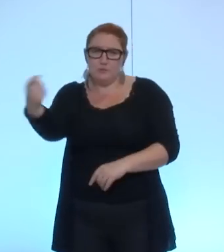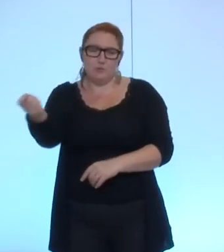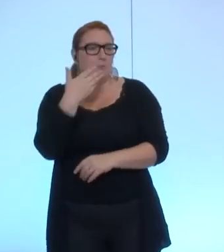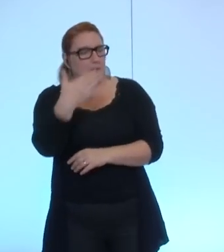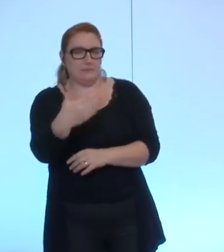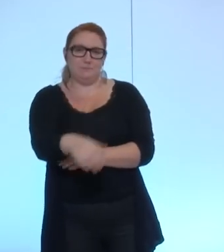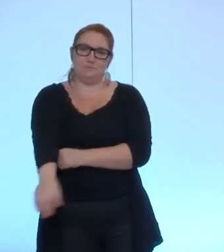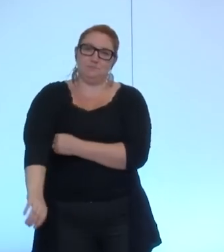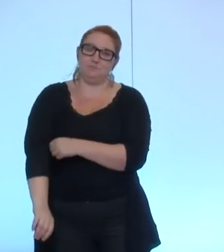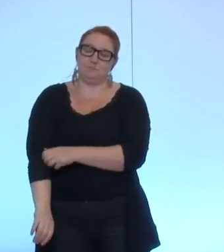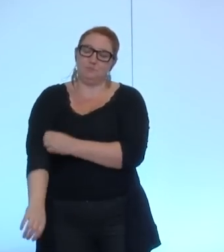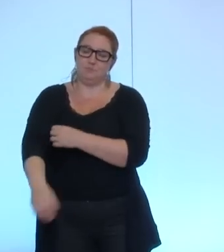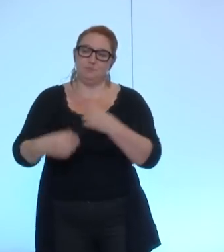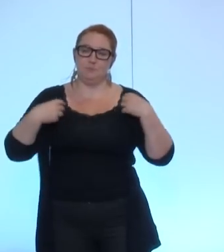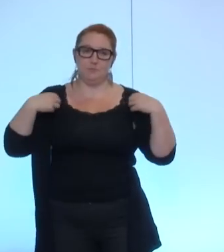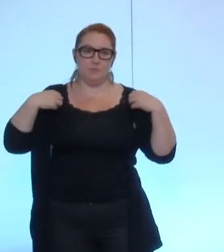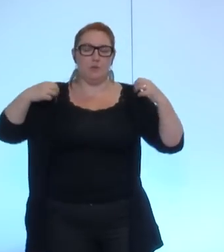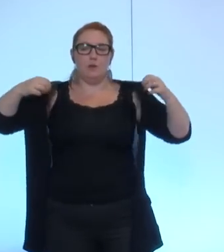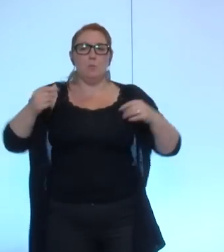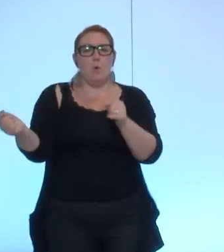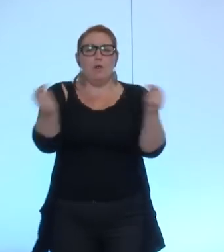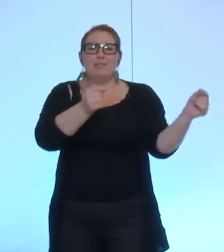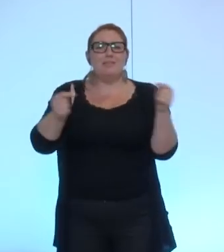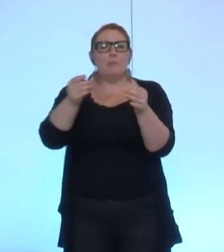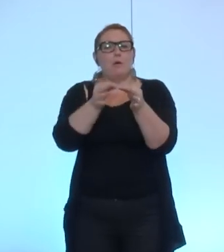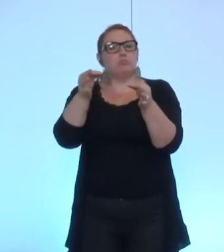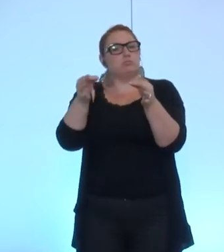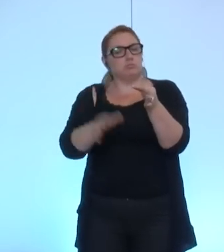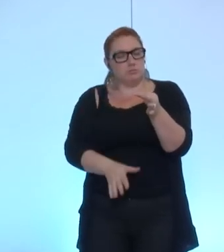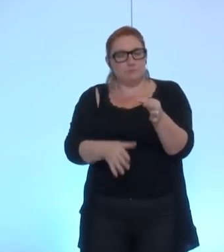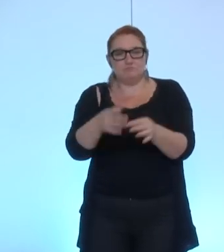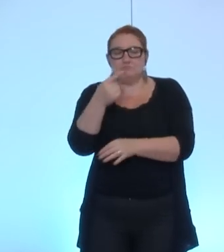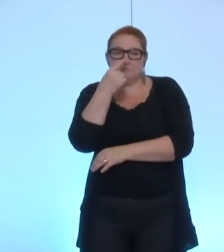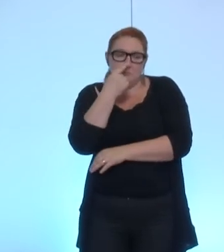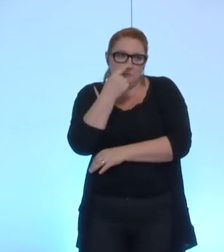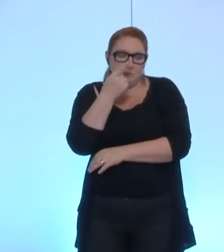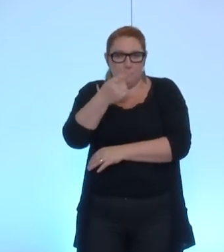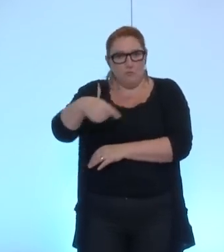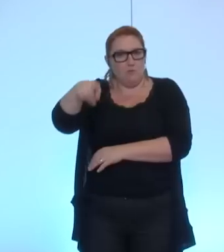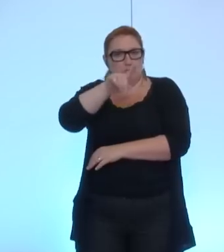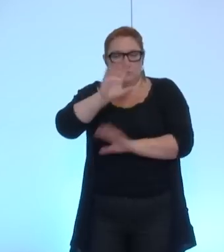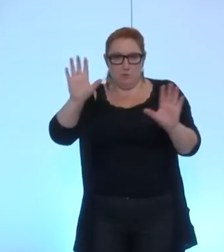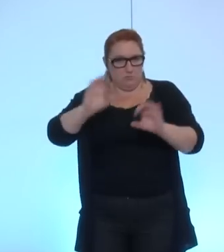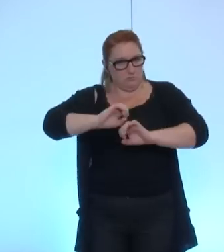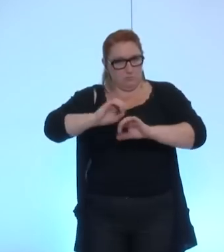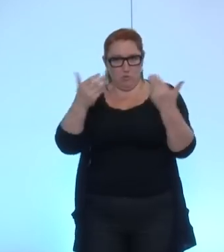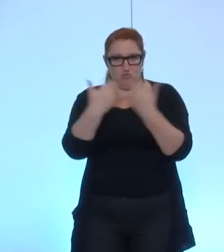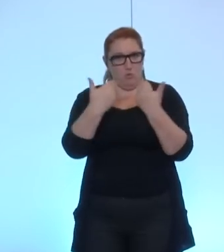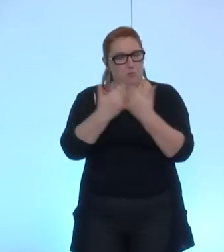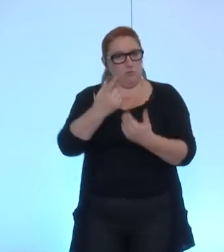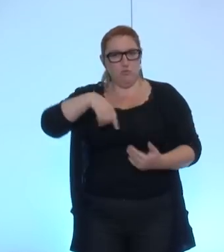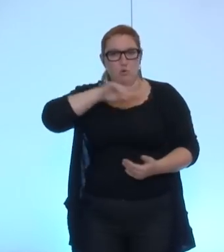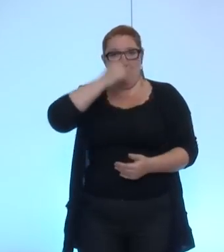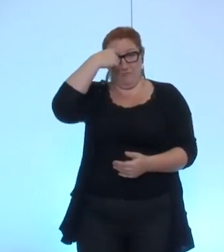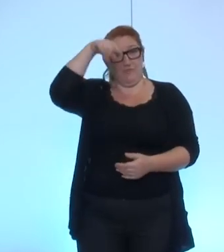Merci. me semble que lors de ce débat, vous avez appelé effectivement à clarifier la ligne que nous exprimons mais